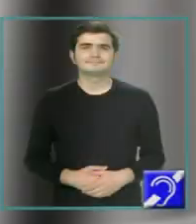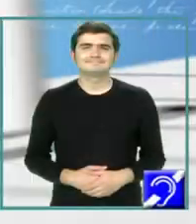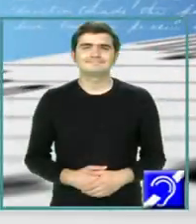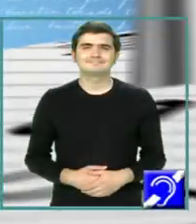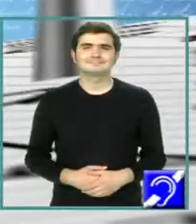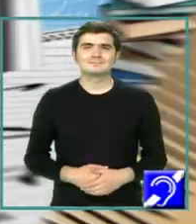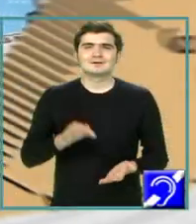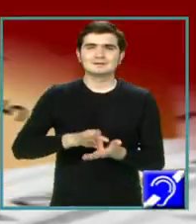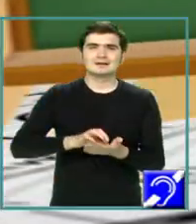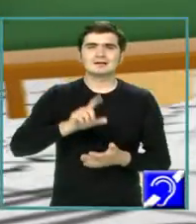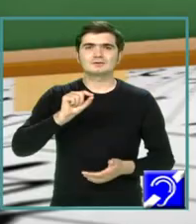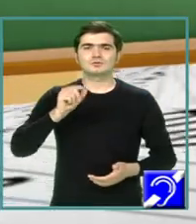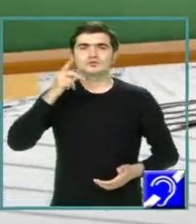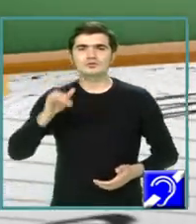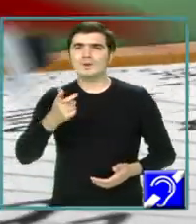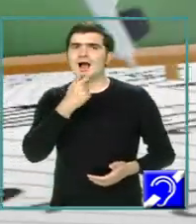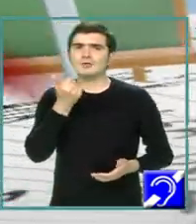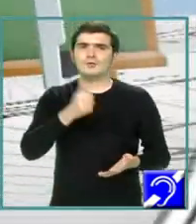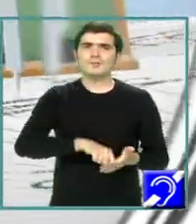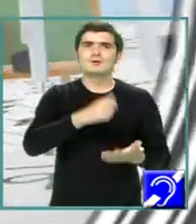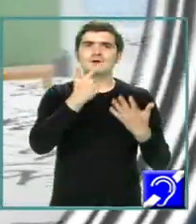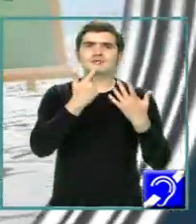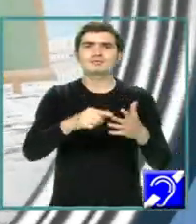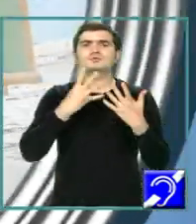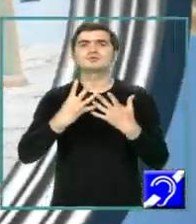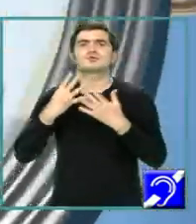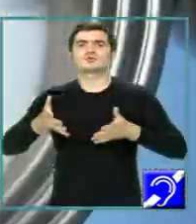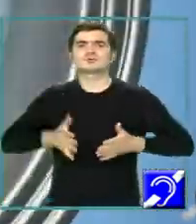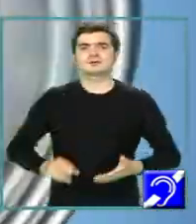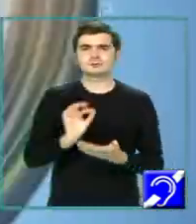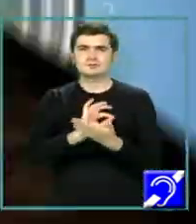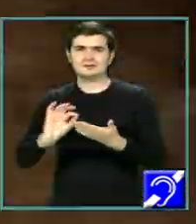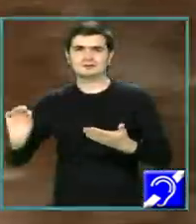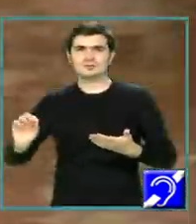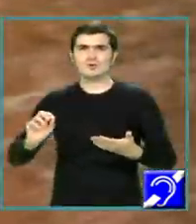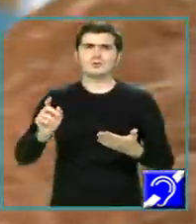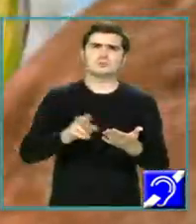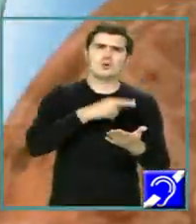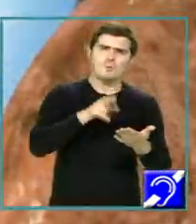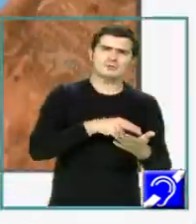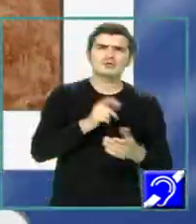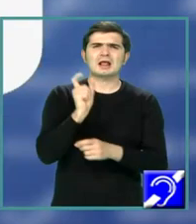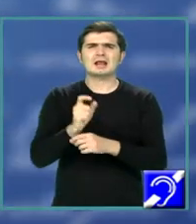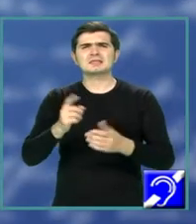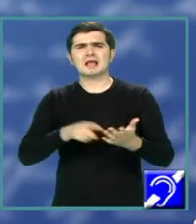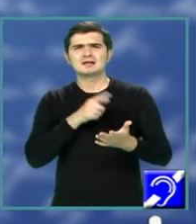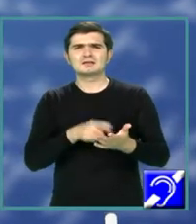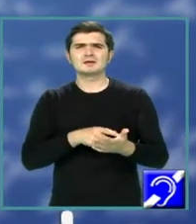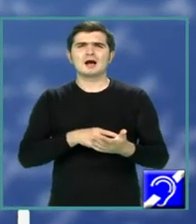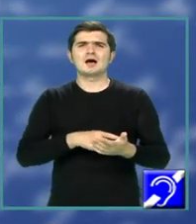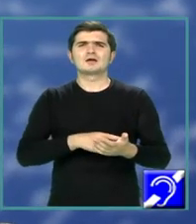Pe 20 mai, în anul 1799, s-a născut scriitorul, romancierul, criticul literar,